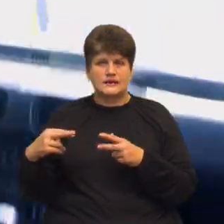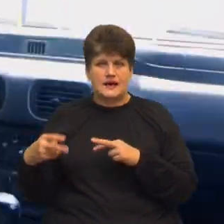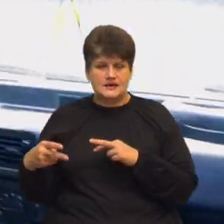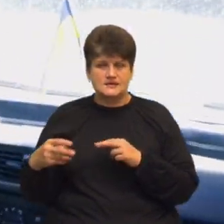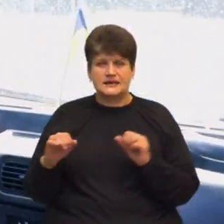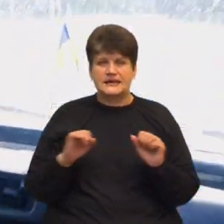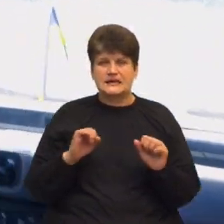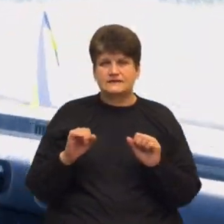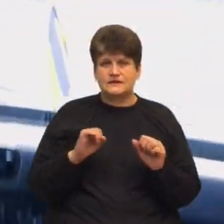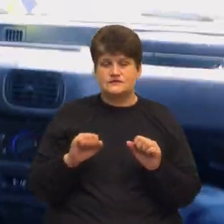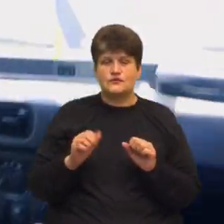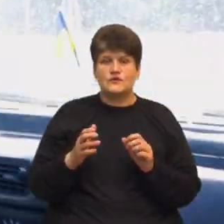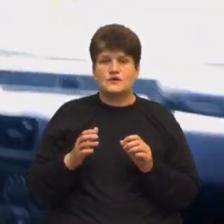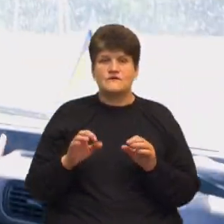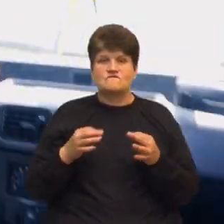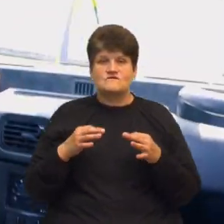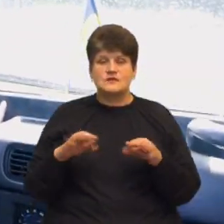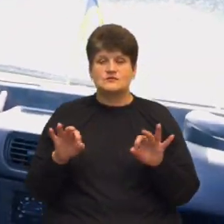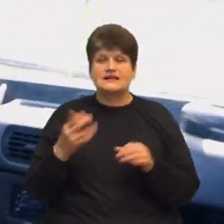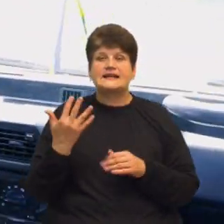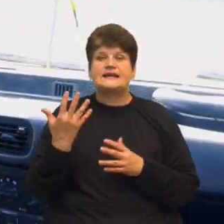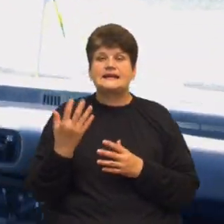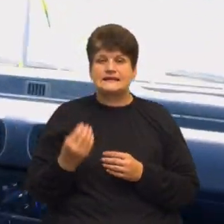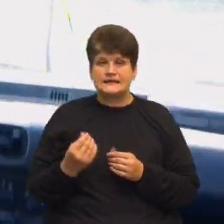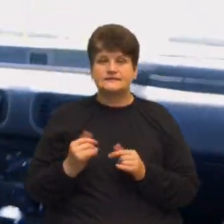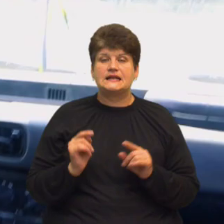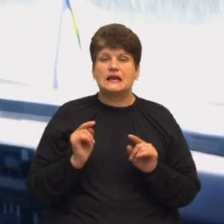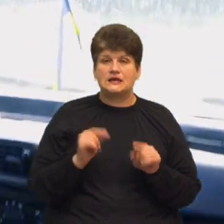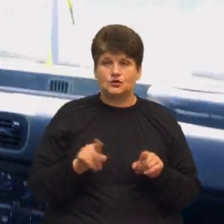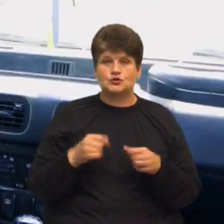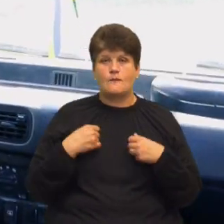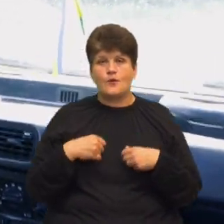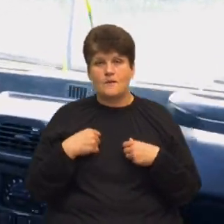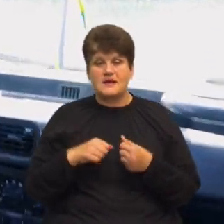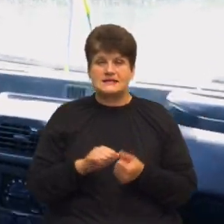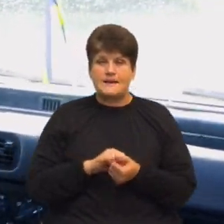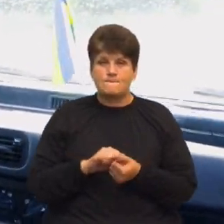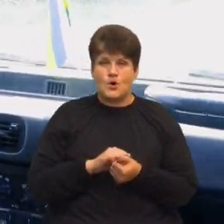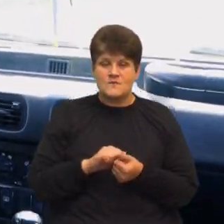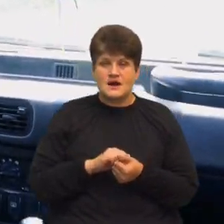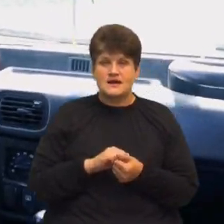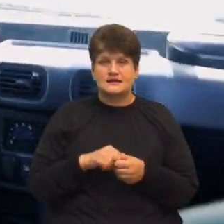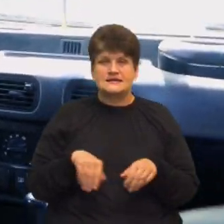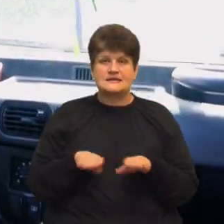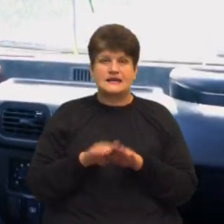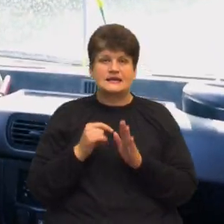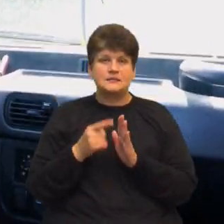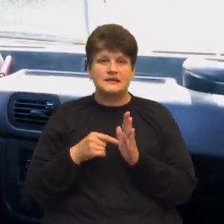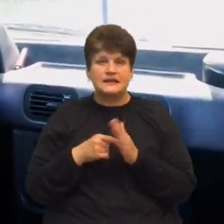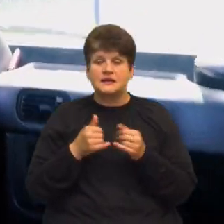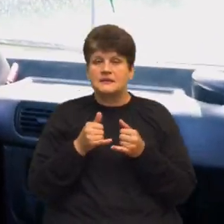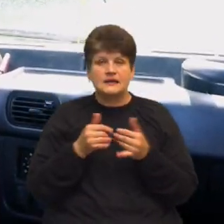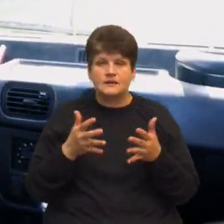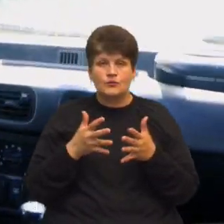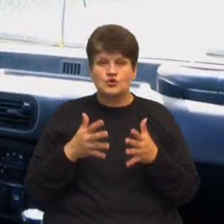Керівництво і командування відпускає на кілька днів для того, щоб помитися, попратися і закрити питання, які ми не можемо закрити на